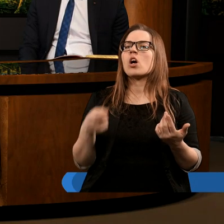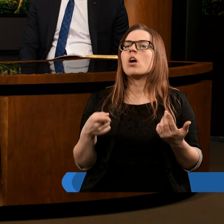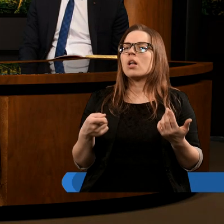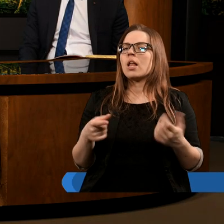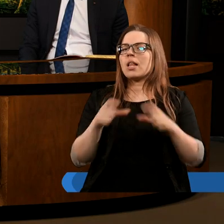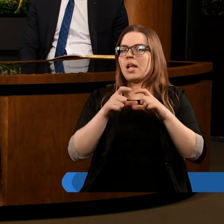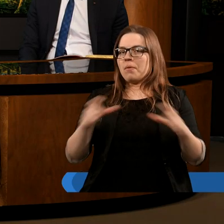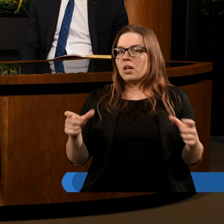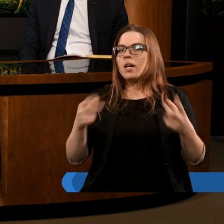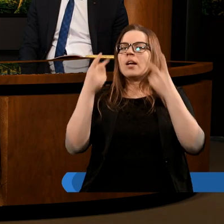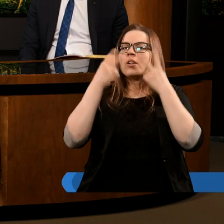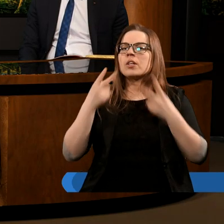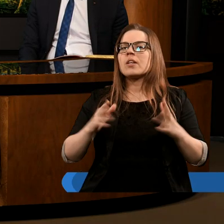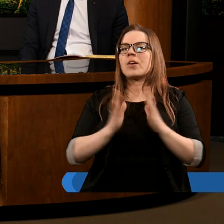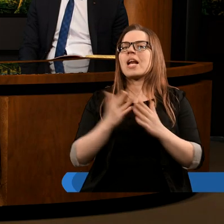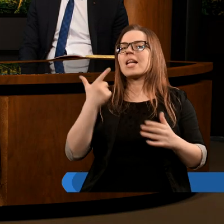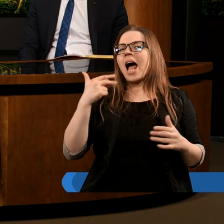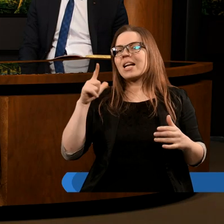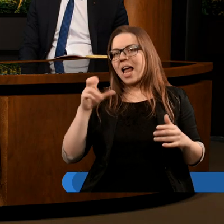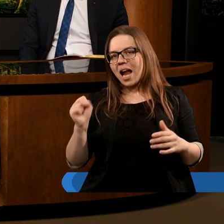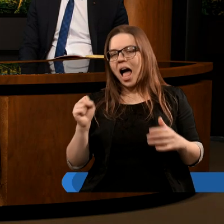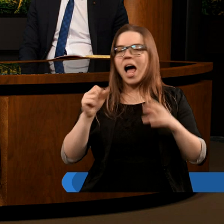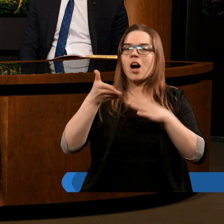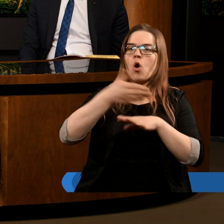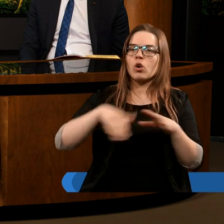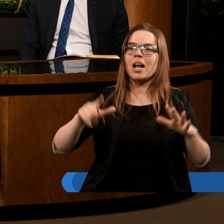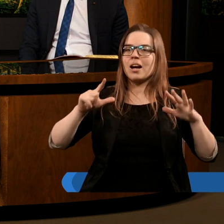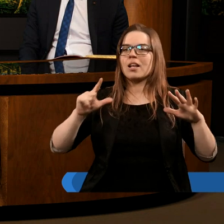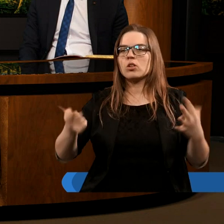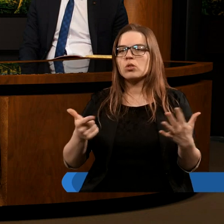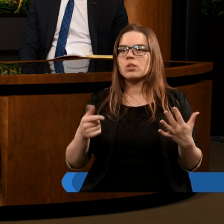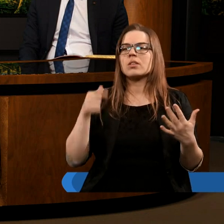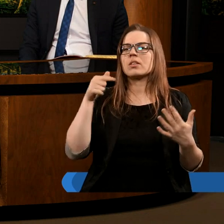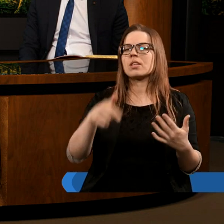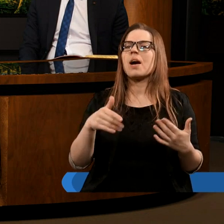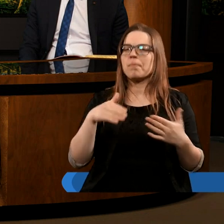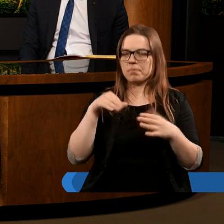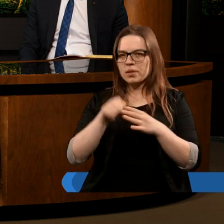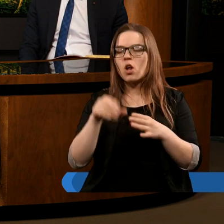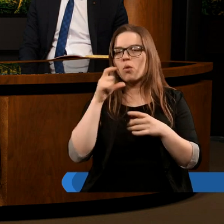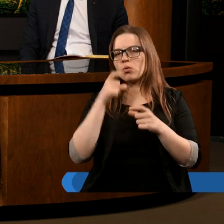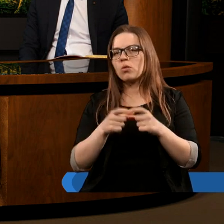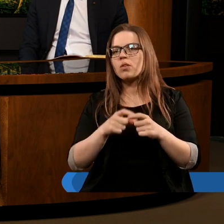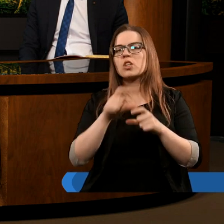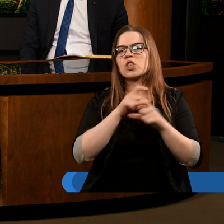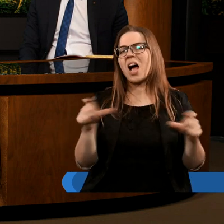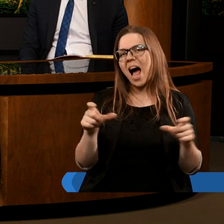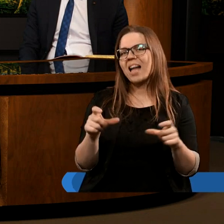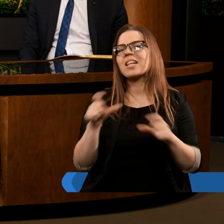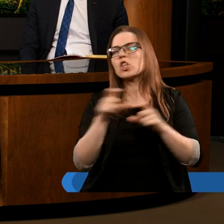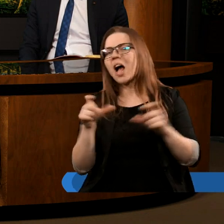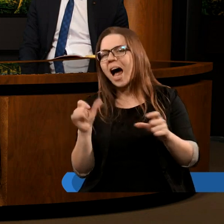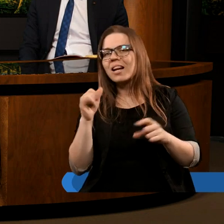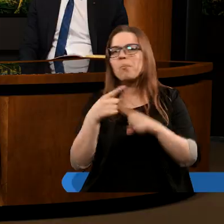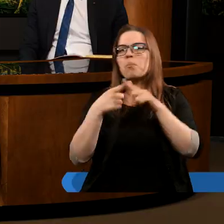czasie czytamy w Księdze Daniela w rozdziale siódmym. Tam padają podobne słowa czas, czasy